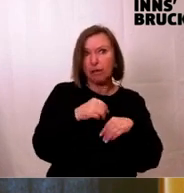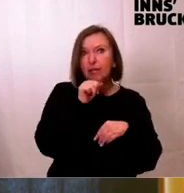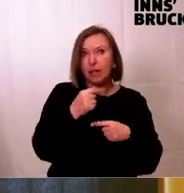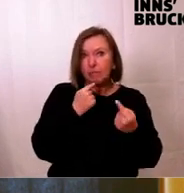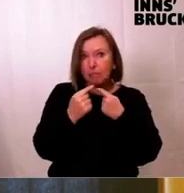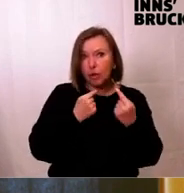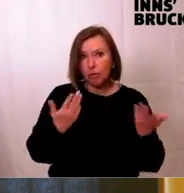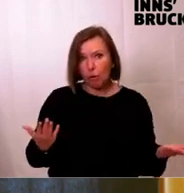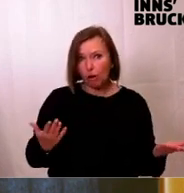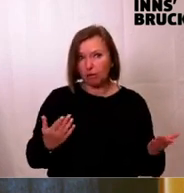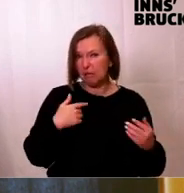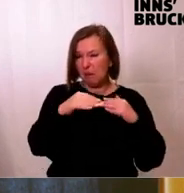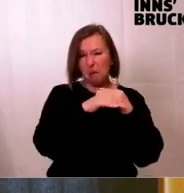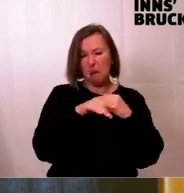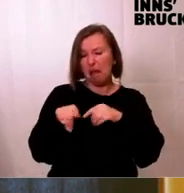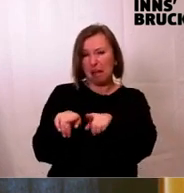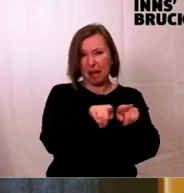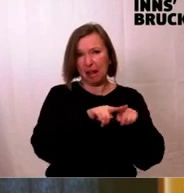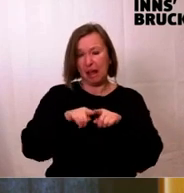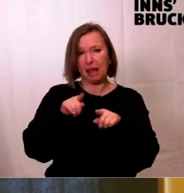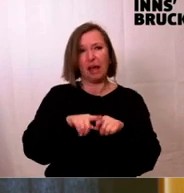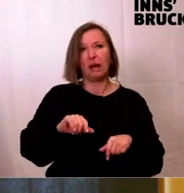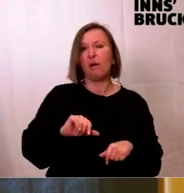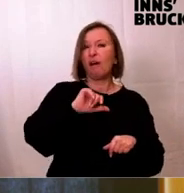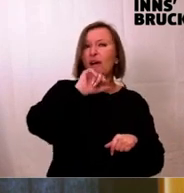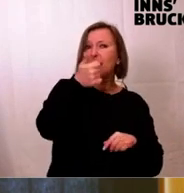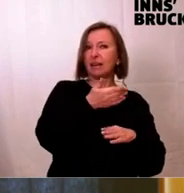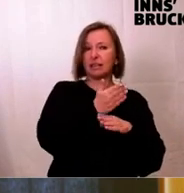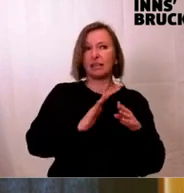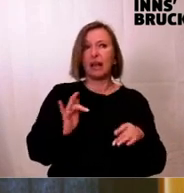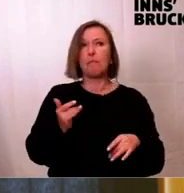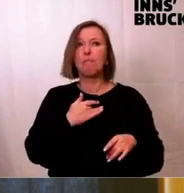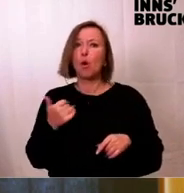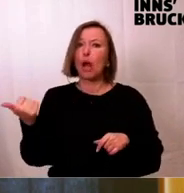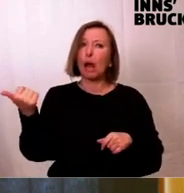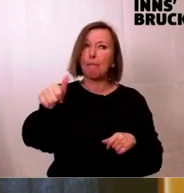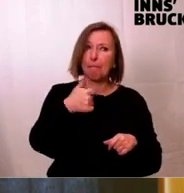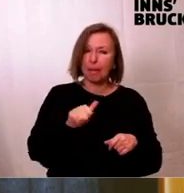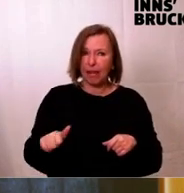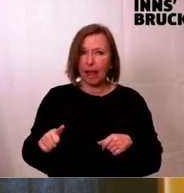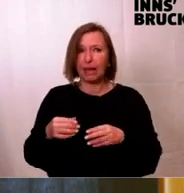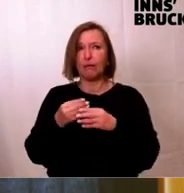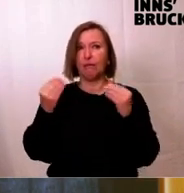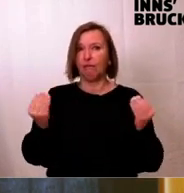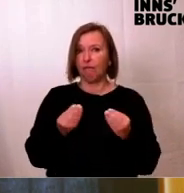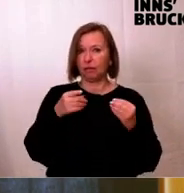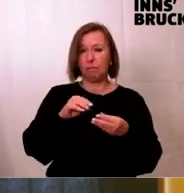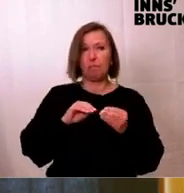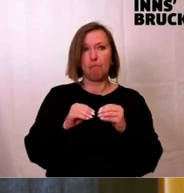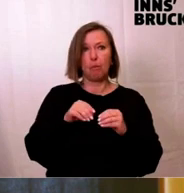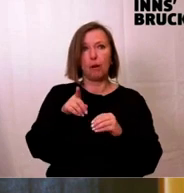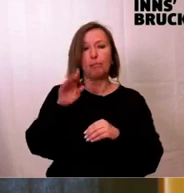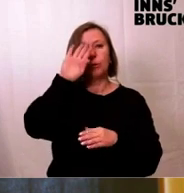anders. Dein eigenster Akt, Bezug nehmen, der Bürgerbeteiligung und die Bürger müssen mitdrehen, war die Abschaffung des Stadtteilausschusses